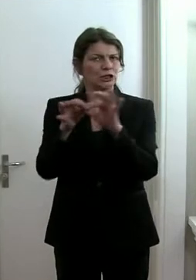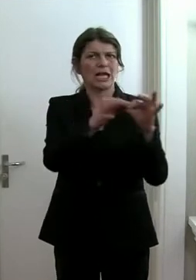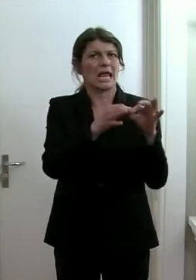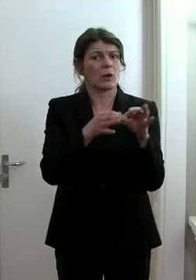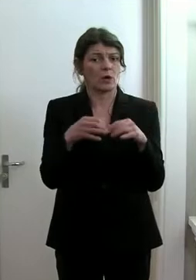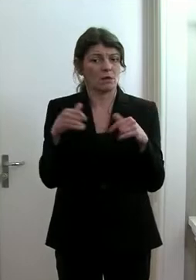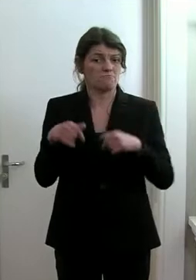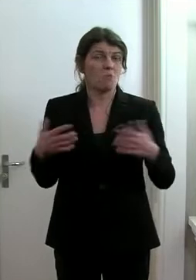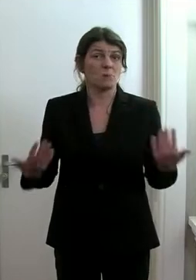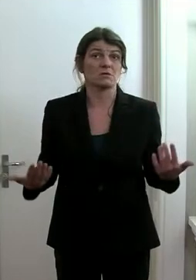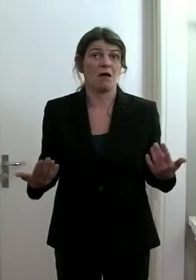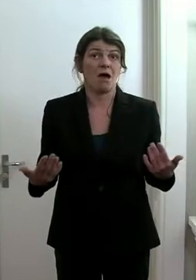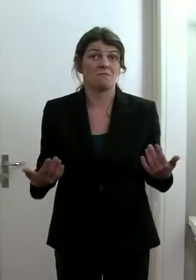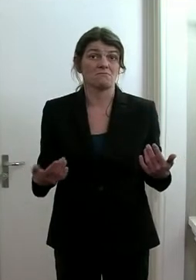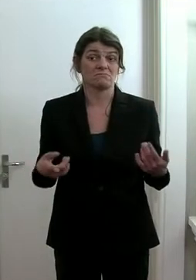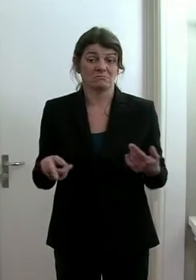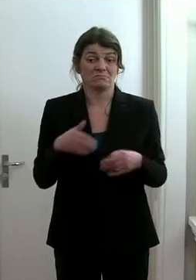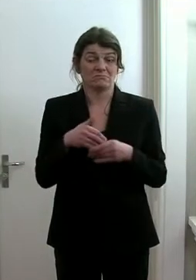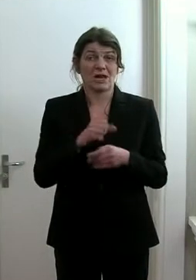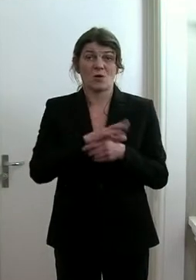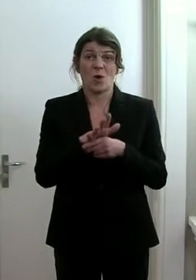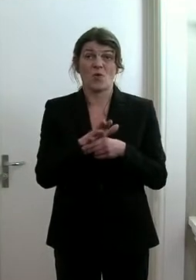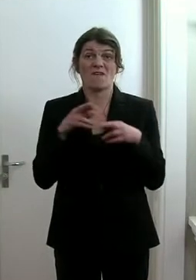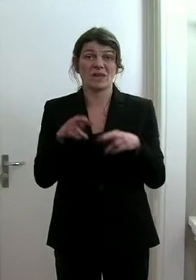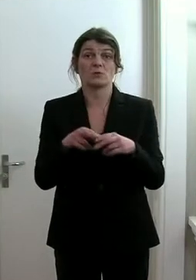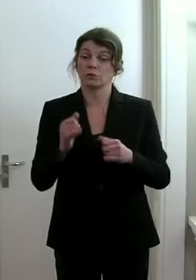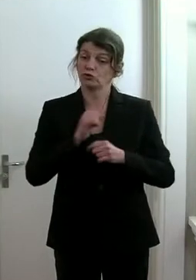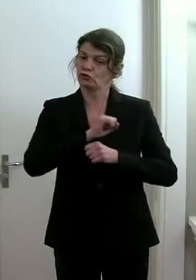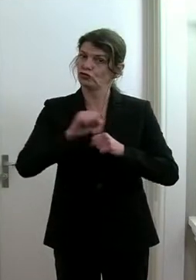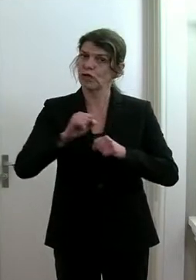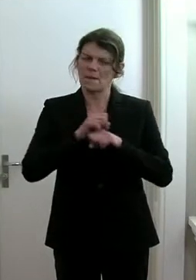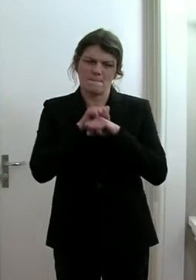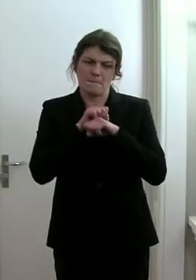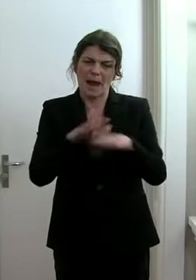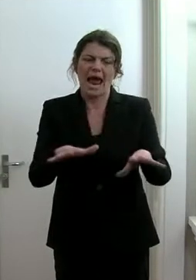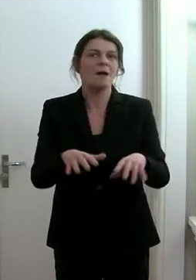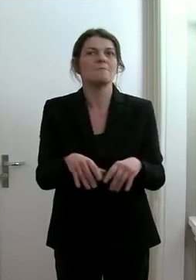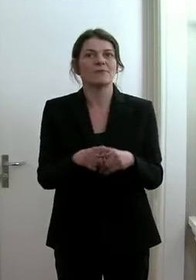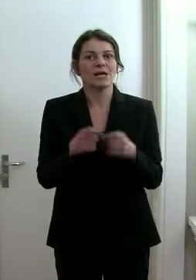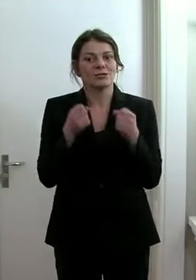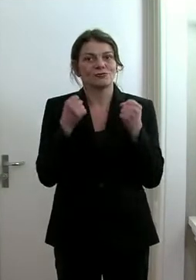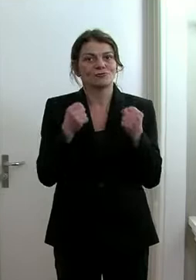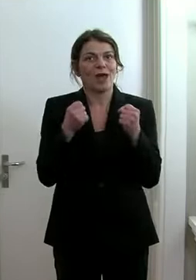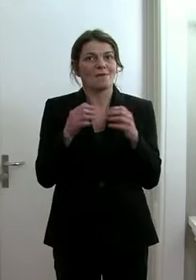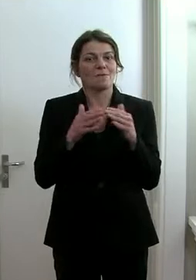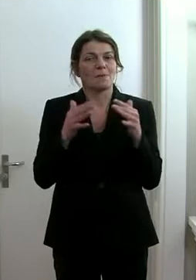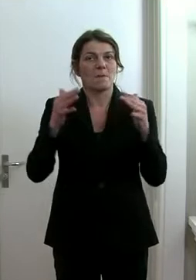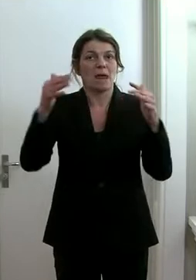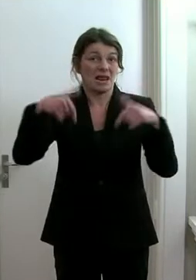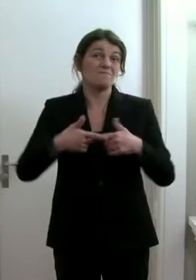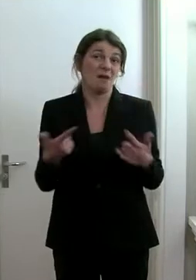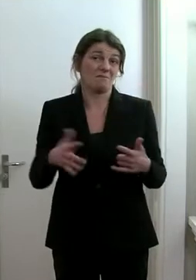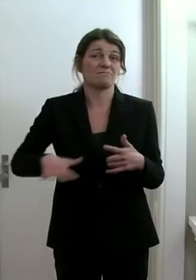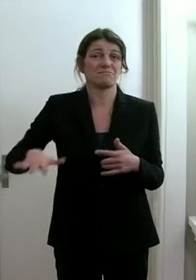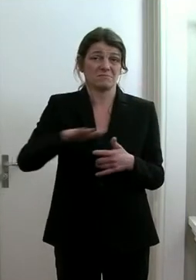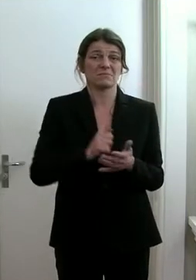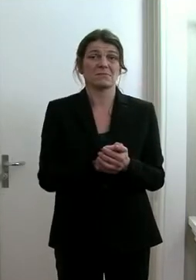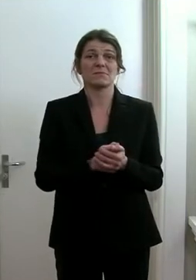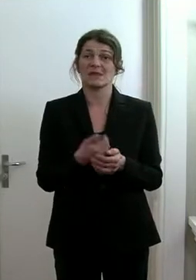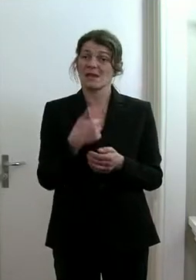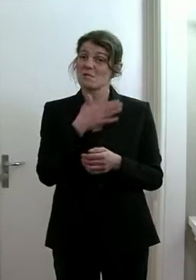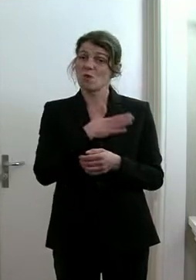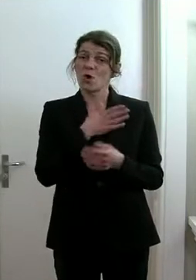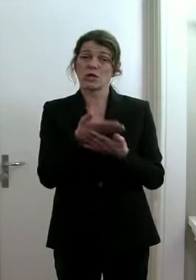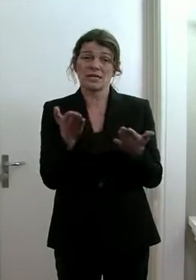mit dem Coronavirus leider sehr schnell und stark in unserem Land ausbreiten. Ich möchte Sie